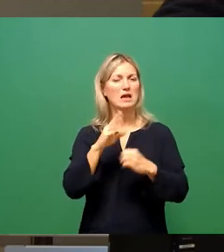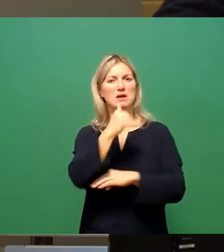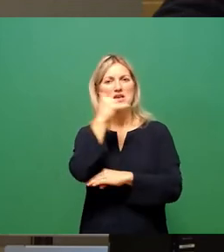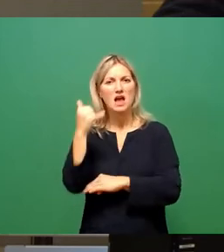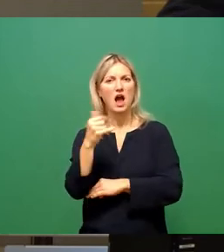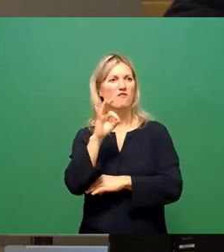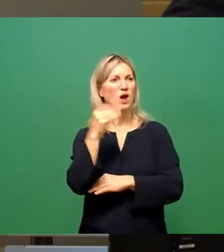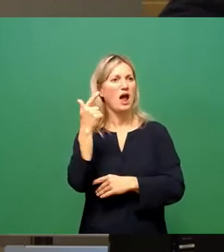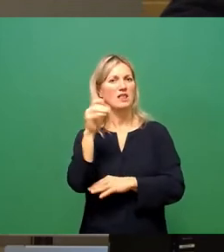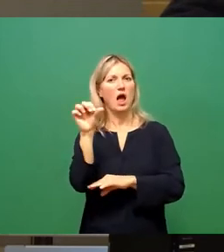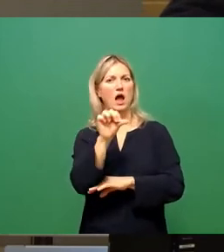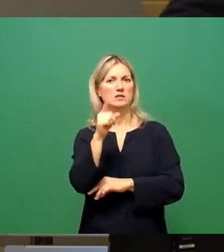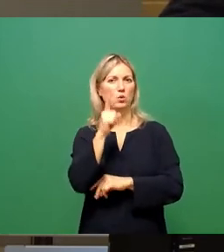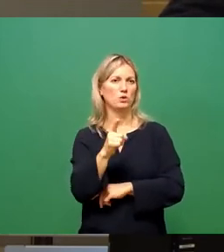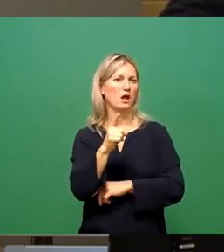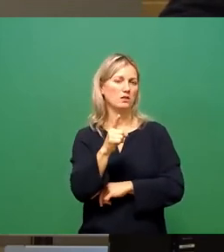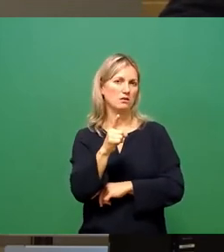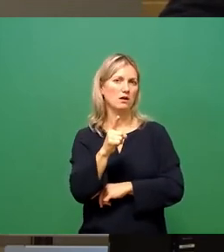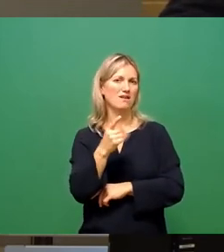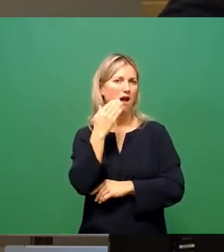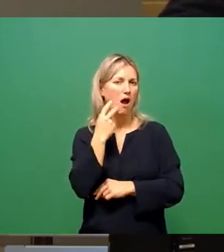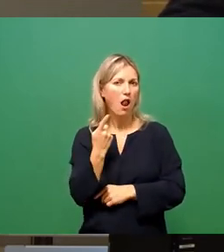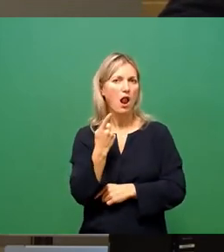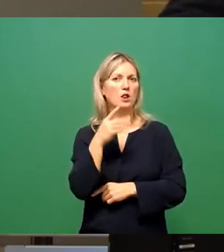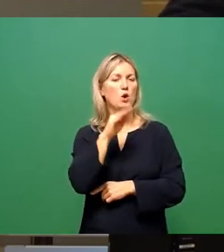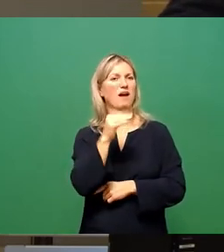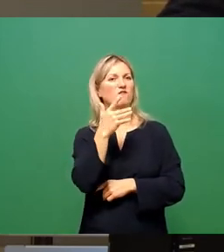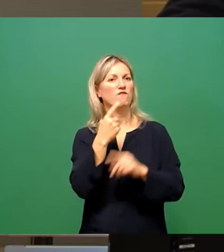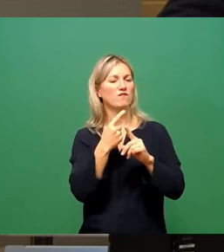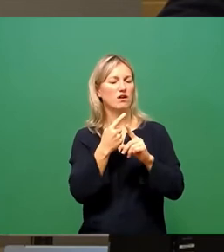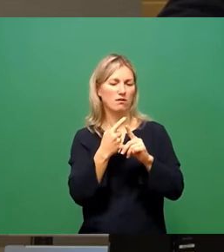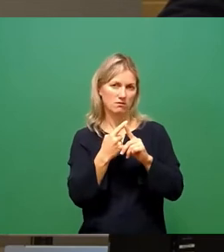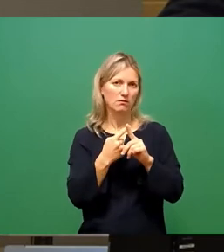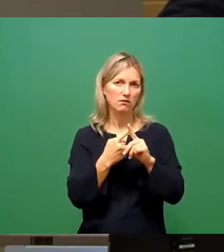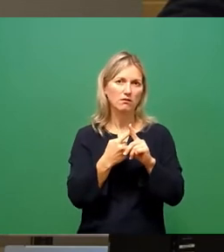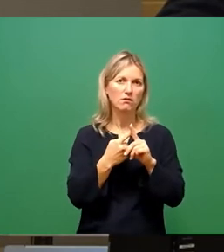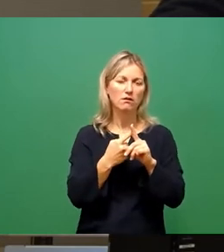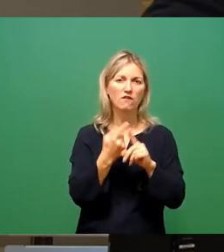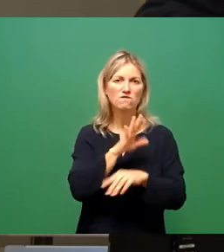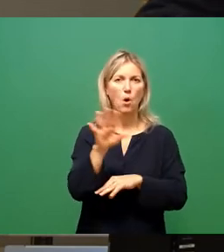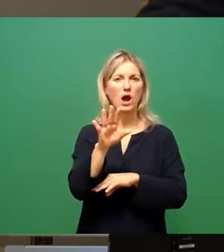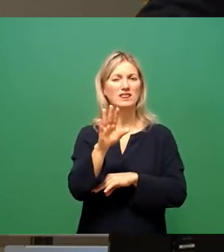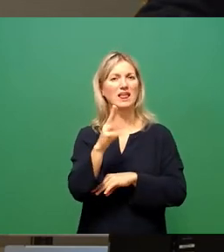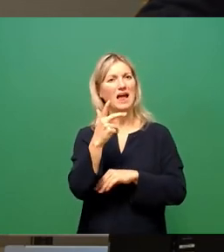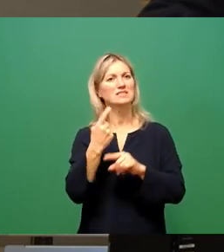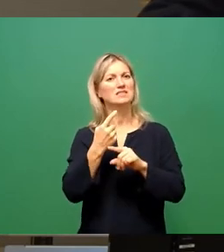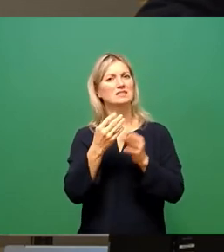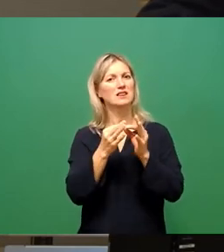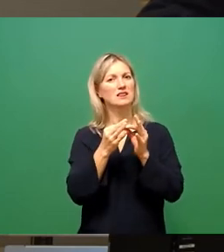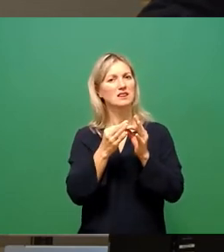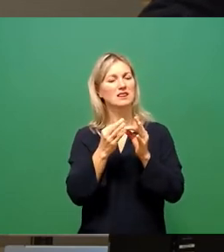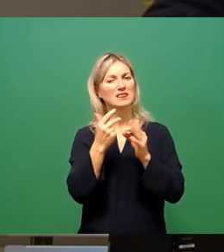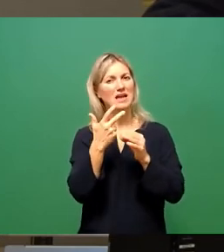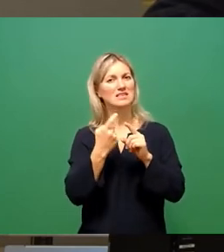bei 5 Wochen über 30 Grad Tageshöchsttemperatur, kostet so und so viele Euro je Fahrt oder